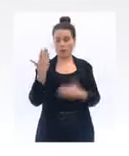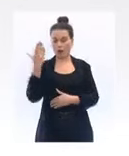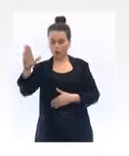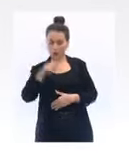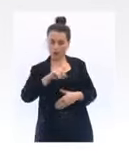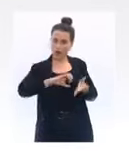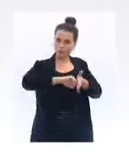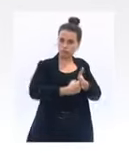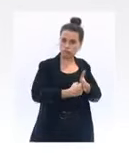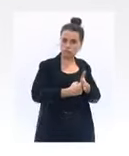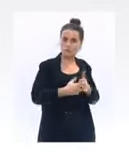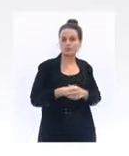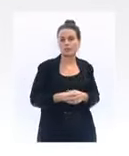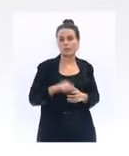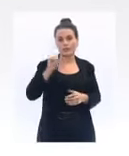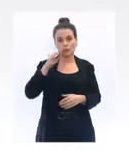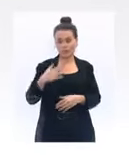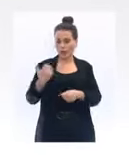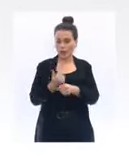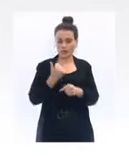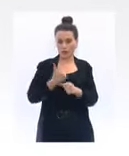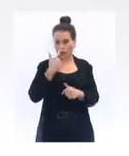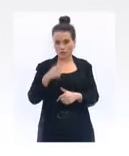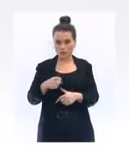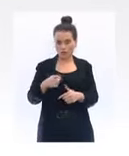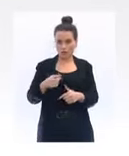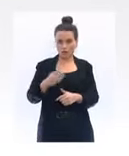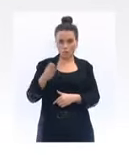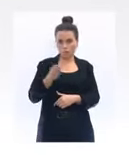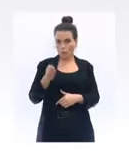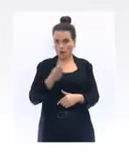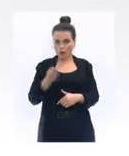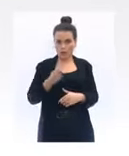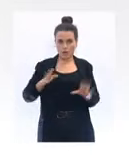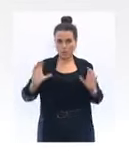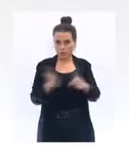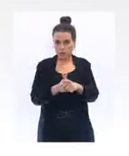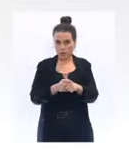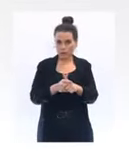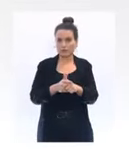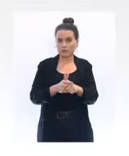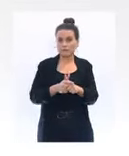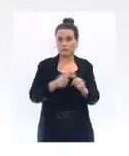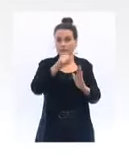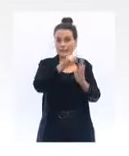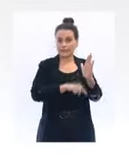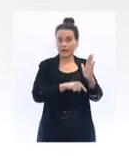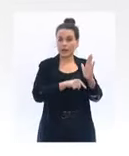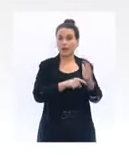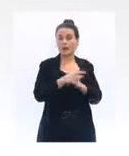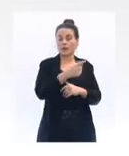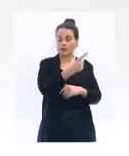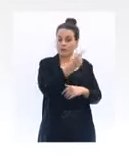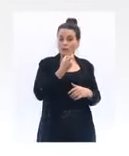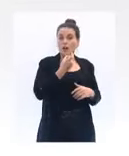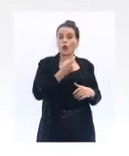nous continuerons donc à fermer des structures chaque fois que ce sera nécessaire sur la base des critères fixés par les autorités sanitaires et chaque fois